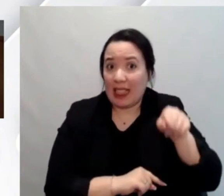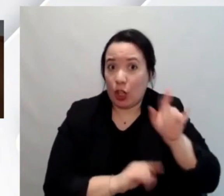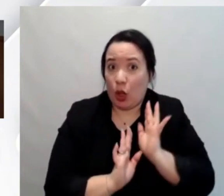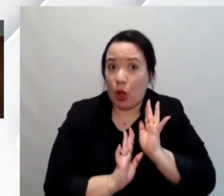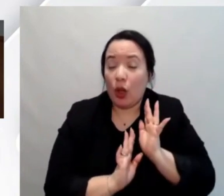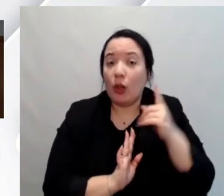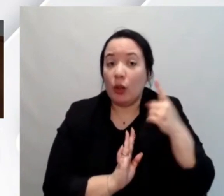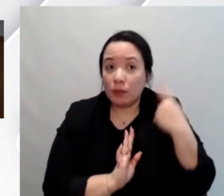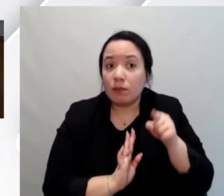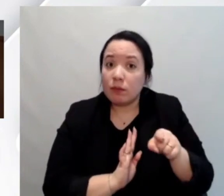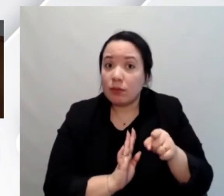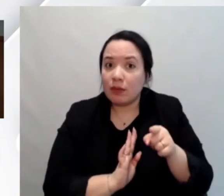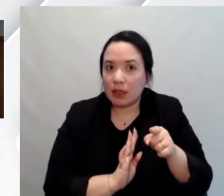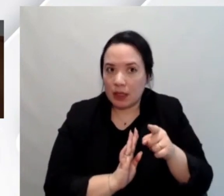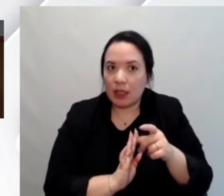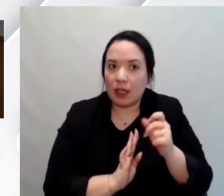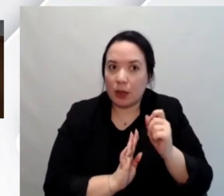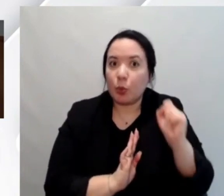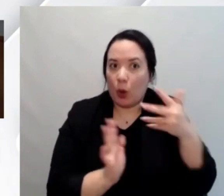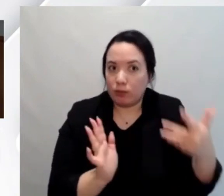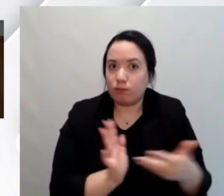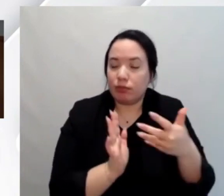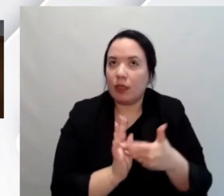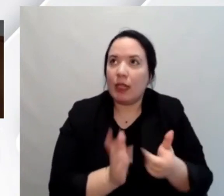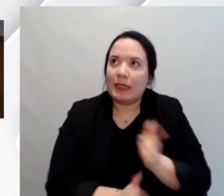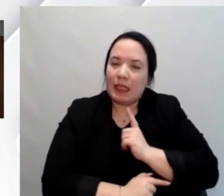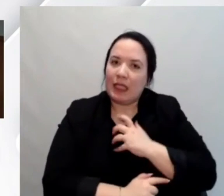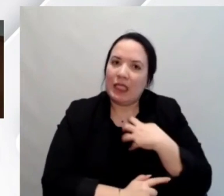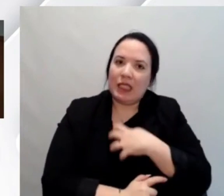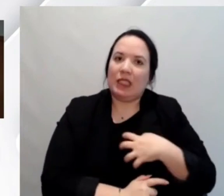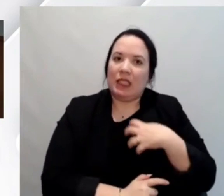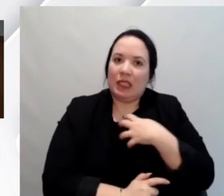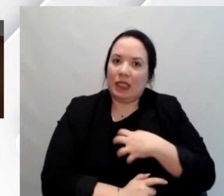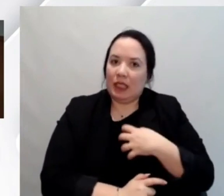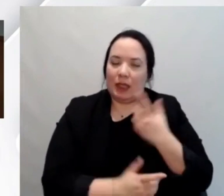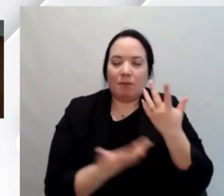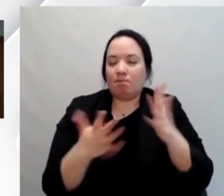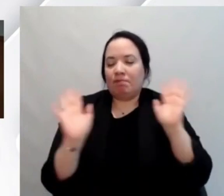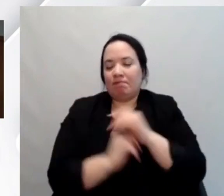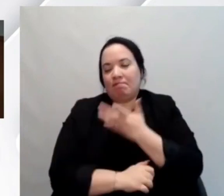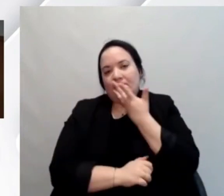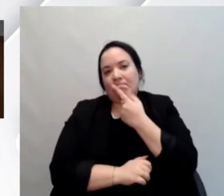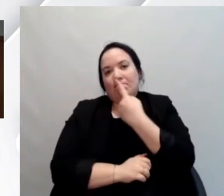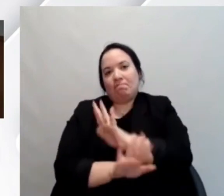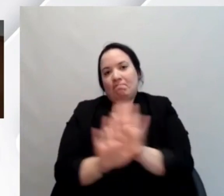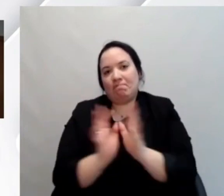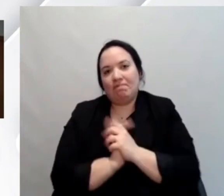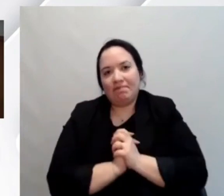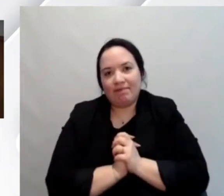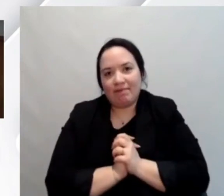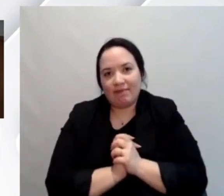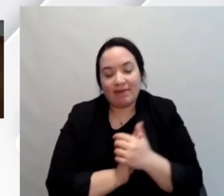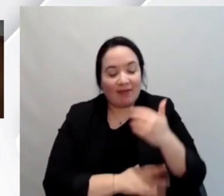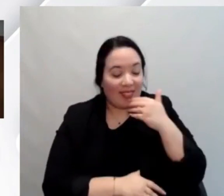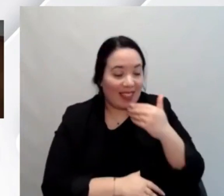mette come dire in qualche modo è frustrante molto frustrante basta termino qui grazie mille io qui